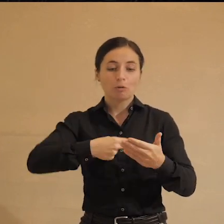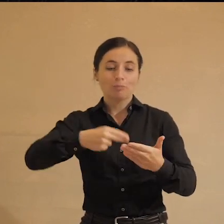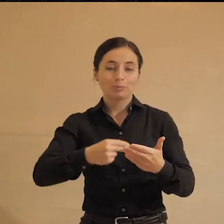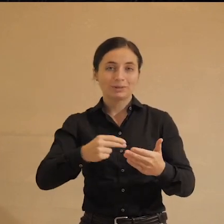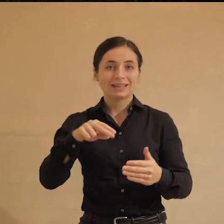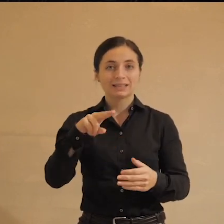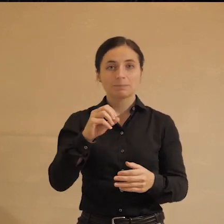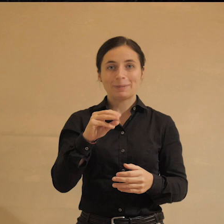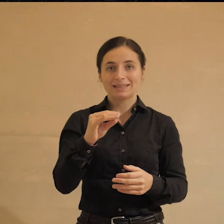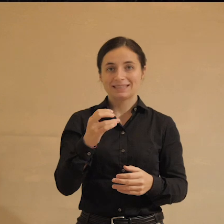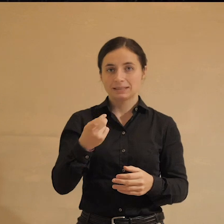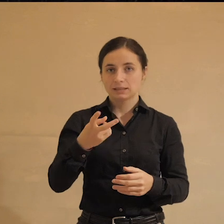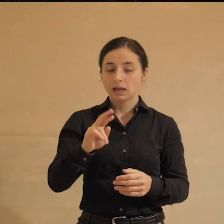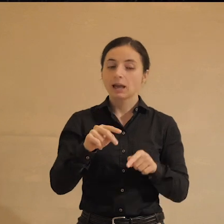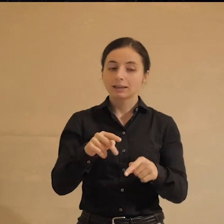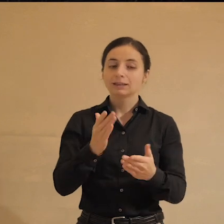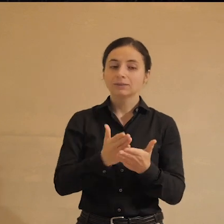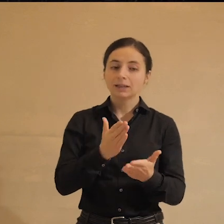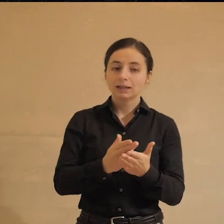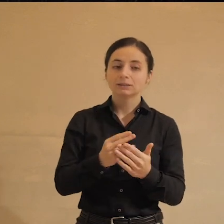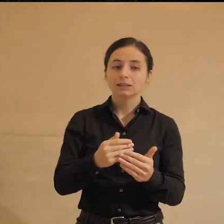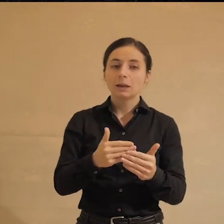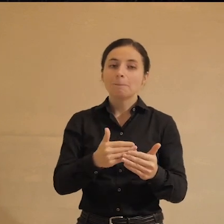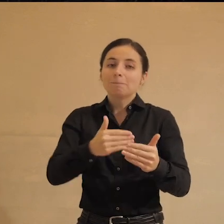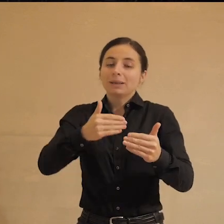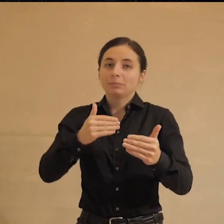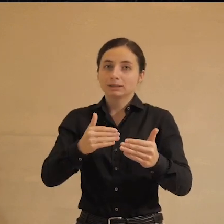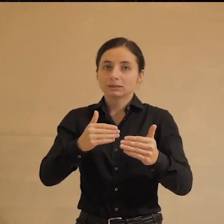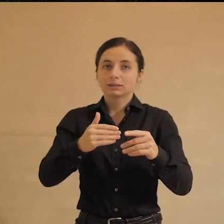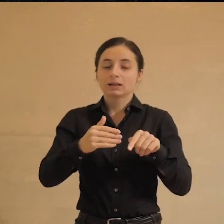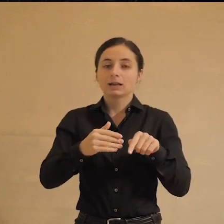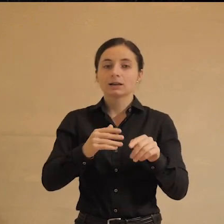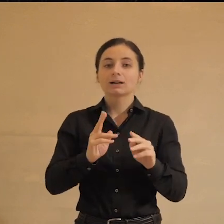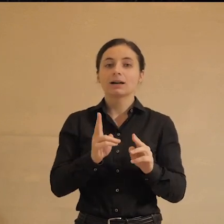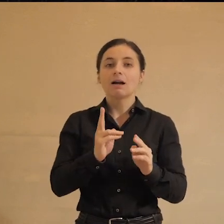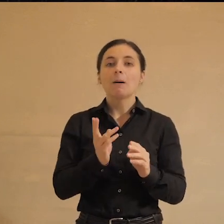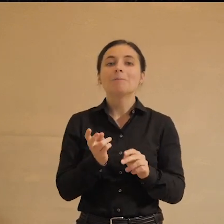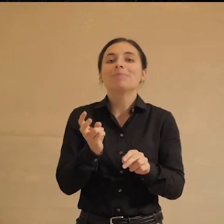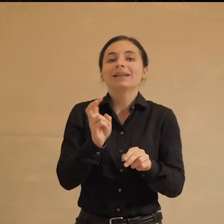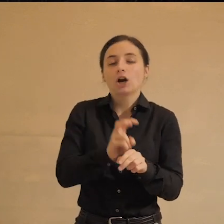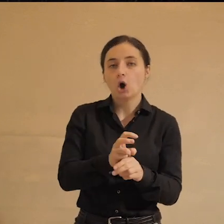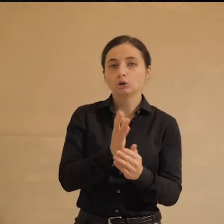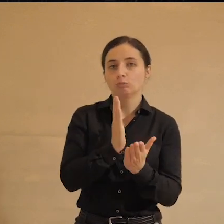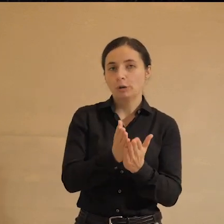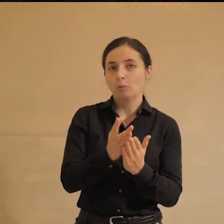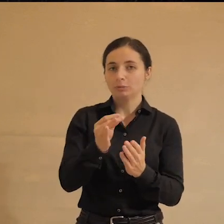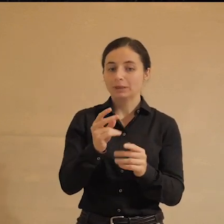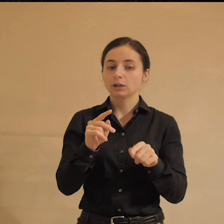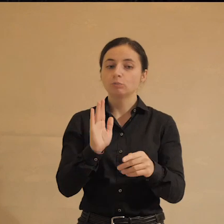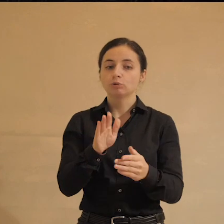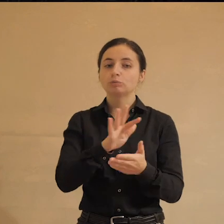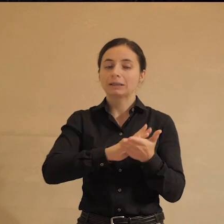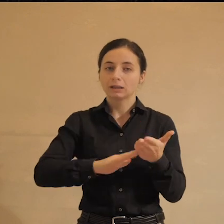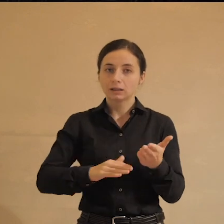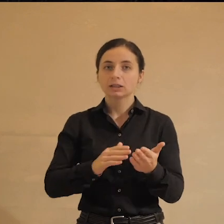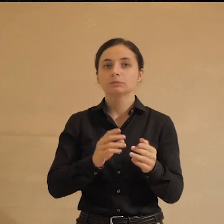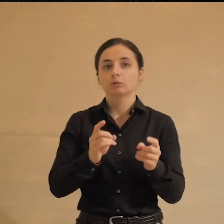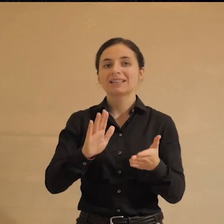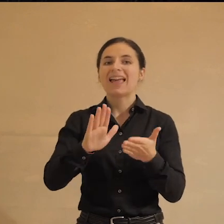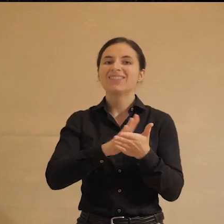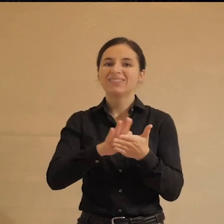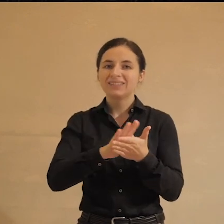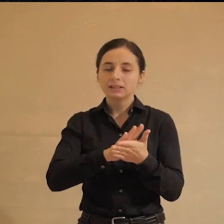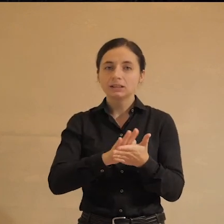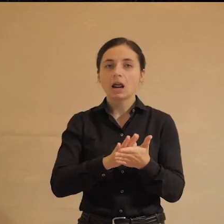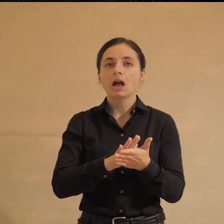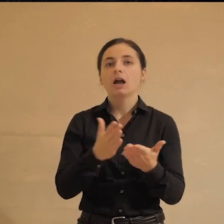она является ли предпосылкой прихода к этой прямой демократии или она будет продолжать выполнять вот эту функцию фильтра совсем